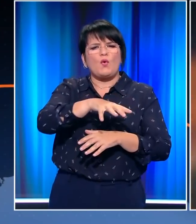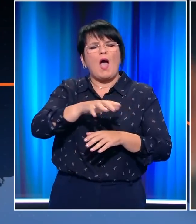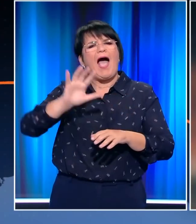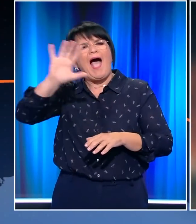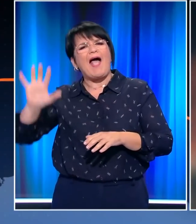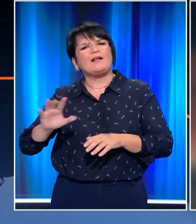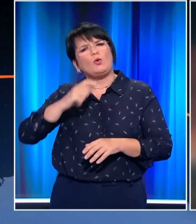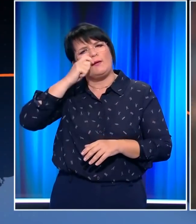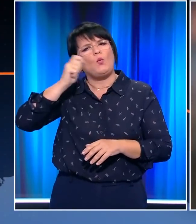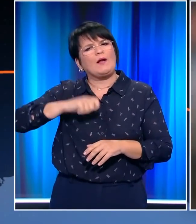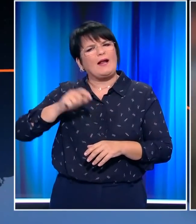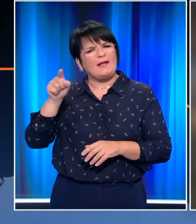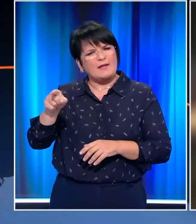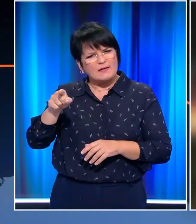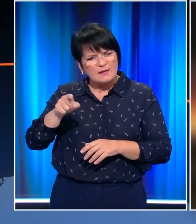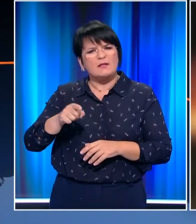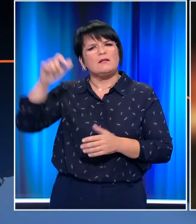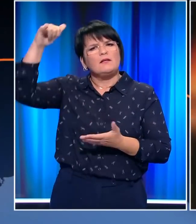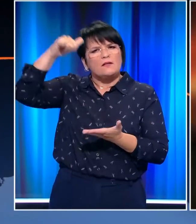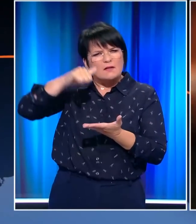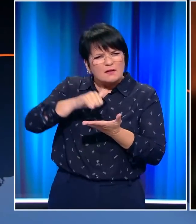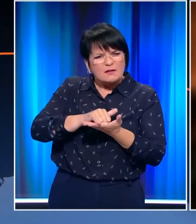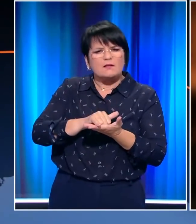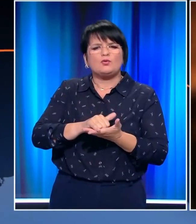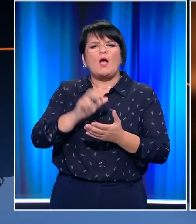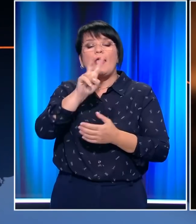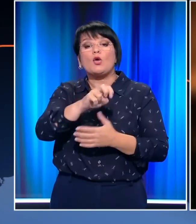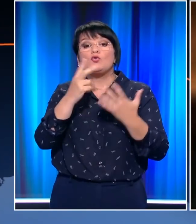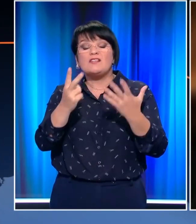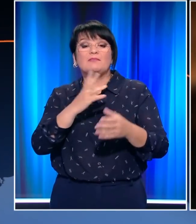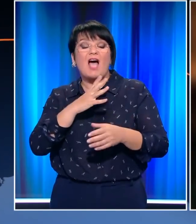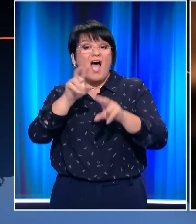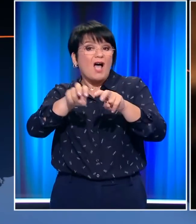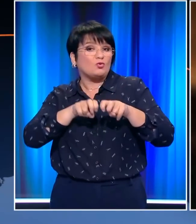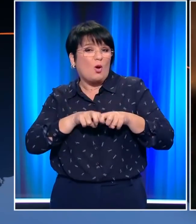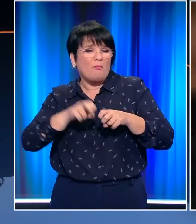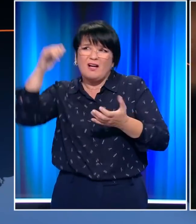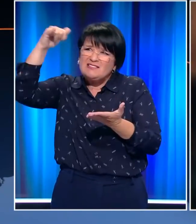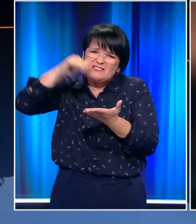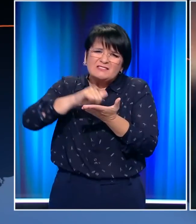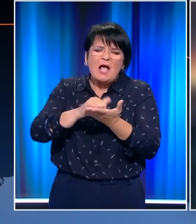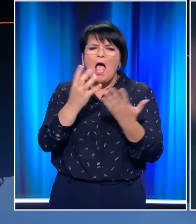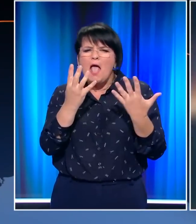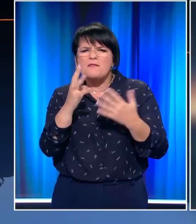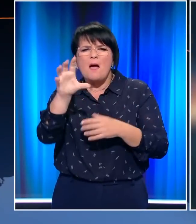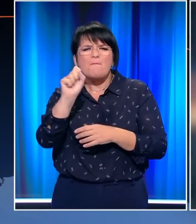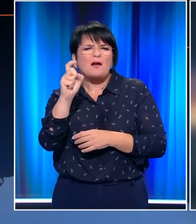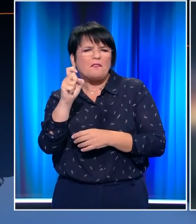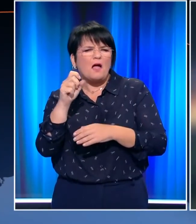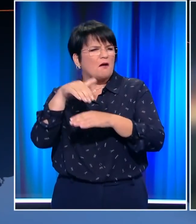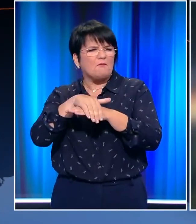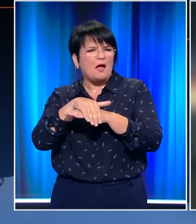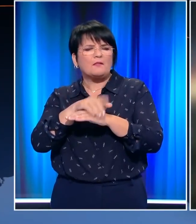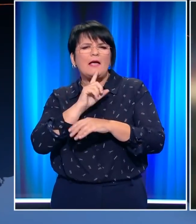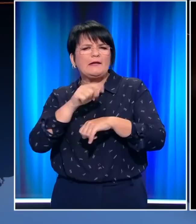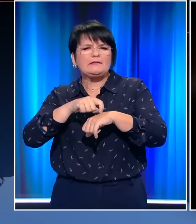Ανατολική Ουκρανία. Το Ουκρανικό Μεταγωγικό Αεροπλάνο μετέφερε 27 επιβάτες όταν συνετρίβει στις 9 παραδέκα το βράδυ κατά τη